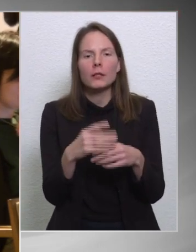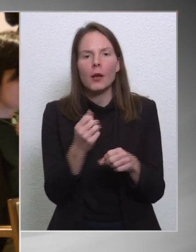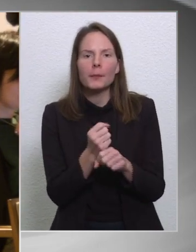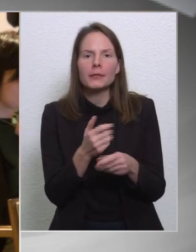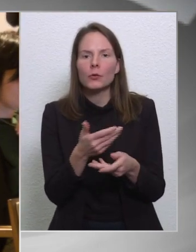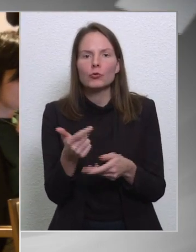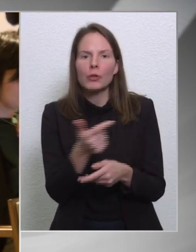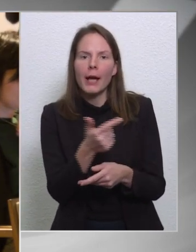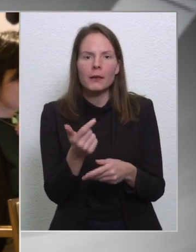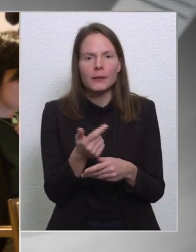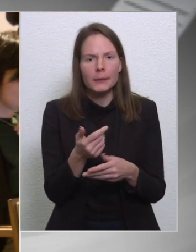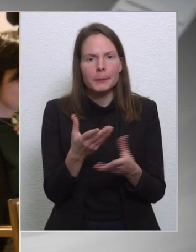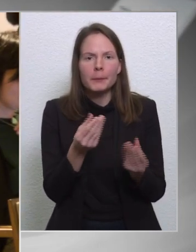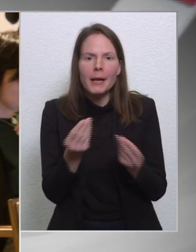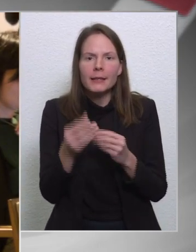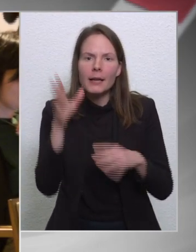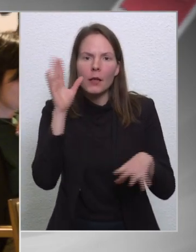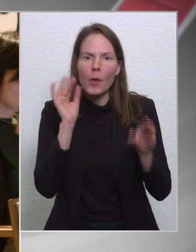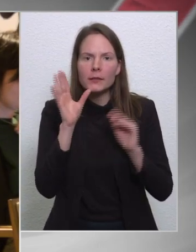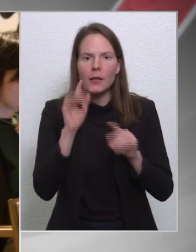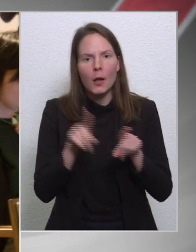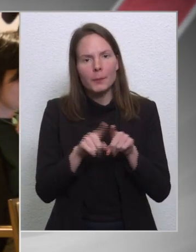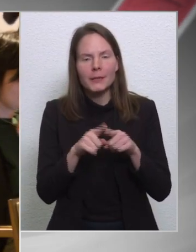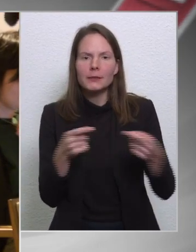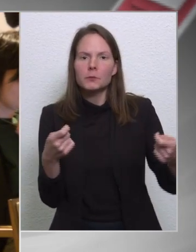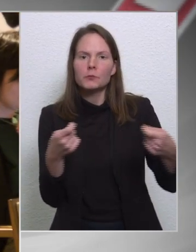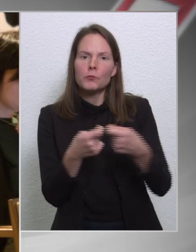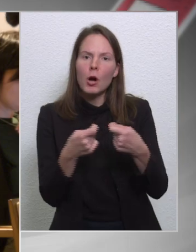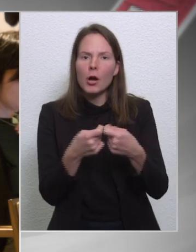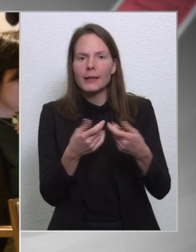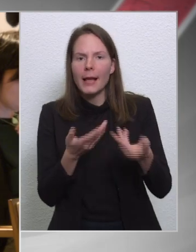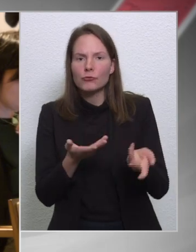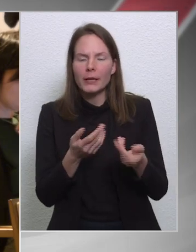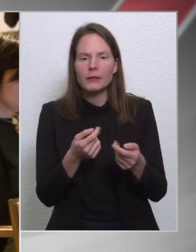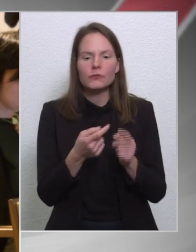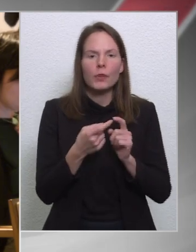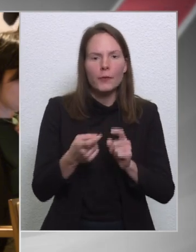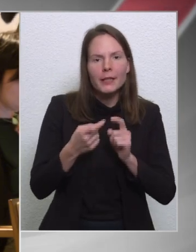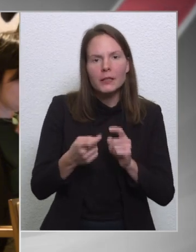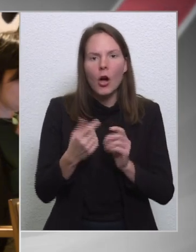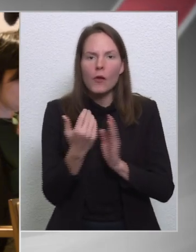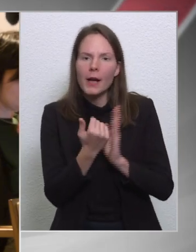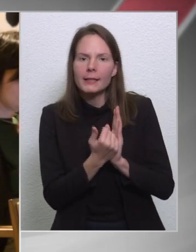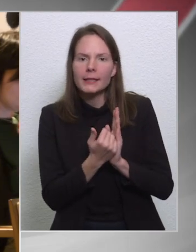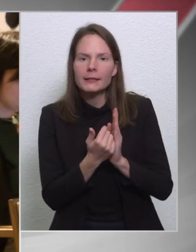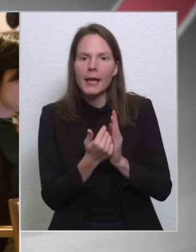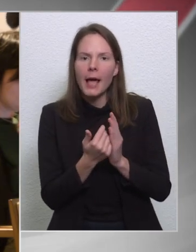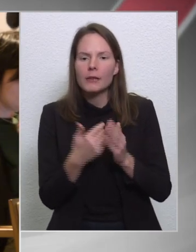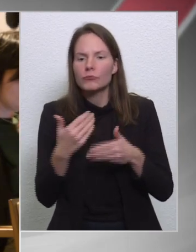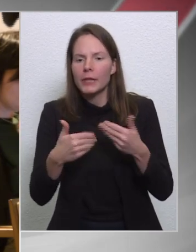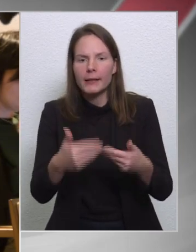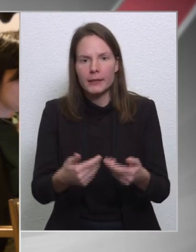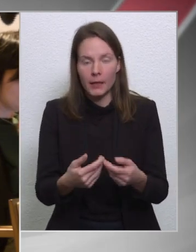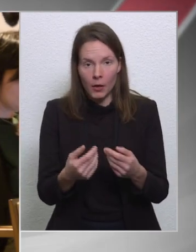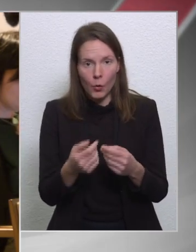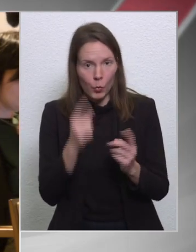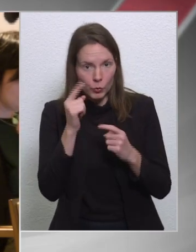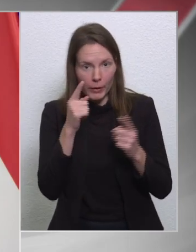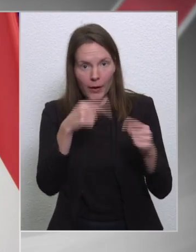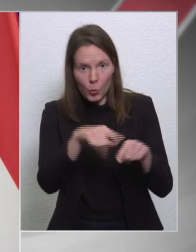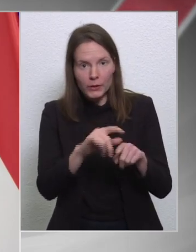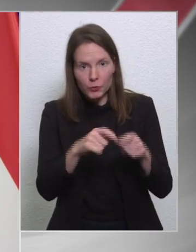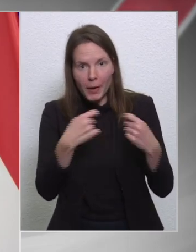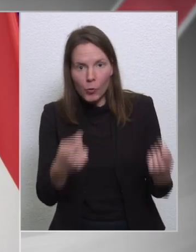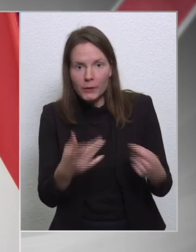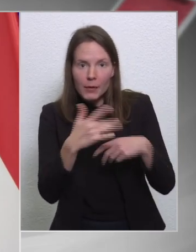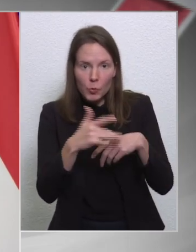tapasztalnak partnerséget így a viták meg a feltételek rendezése során? Úgy gondolják, hogy ők is a megoldásra törekszenek, vagy inkább mondjuk